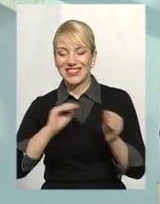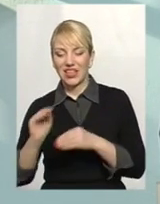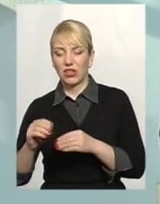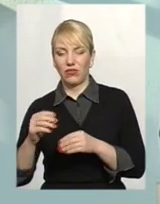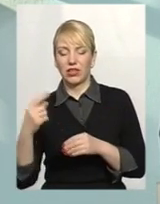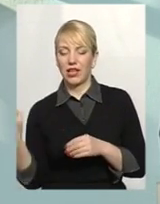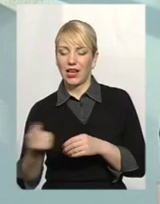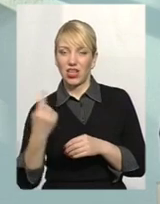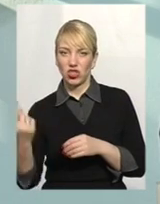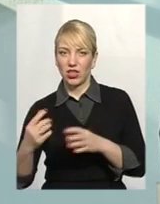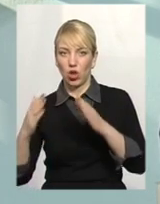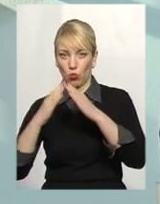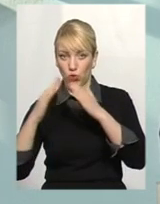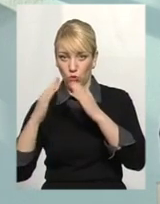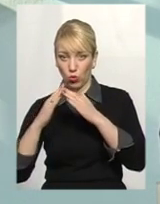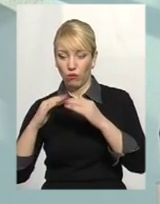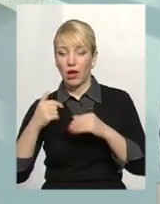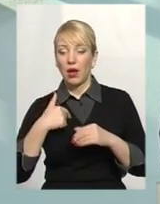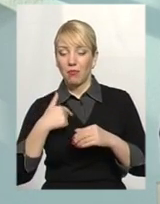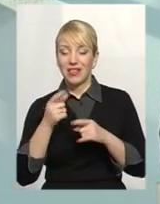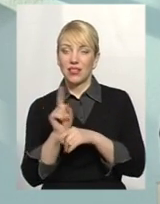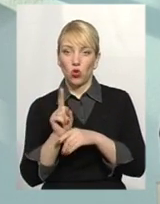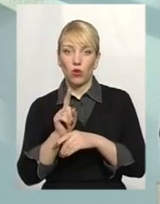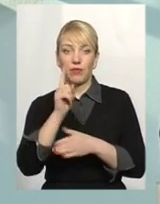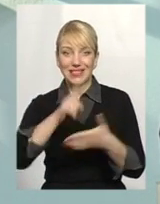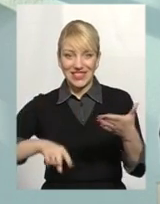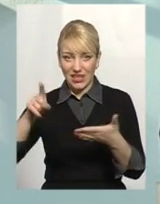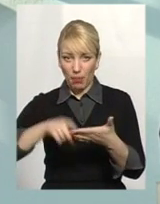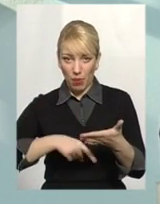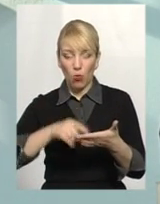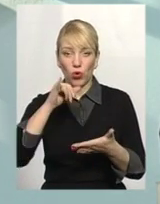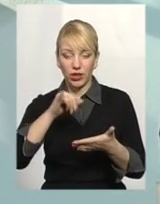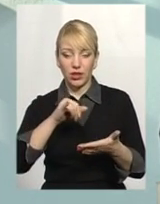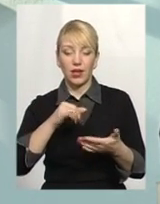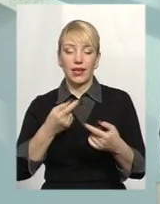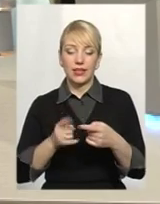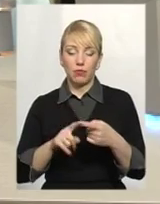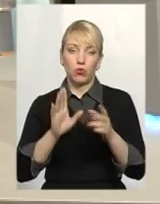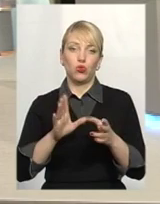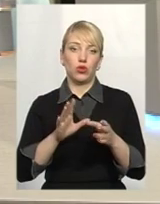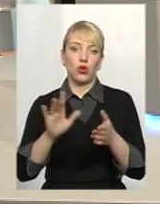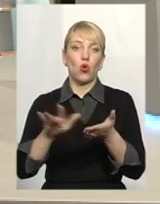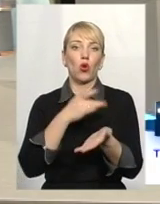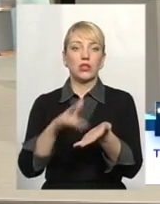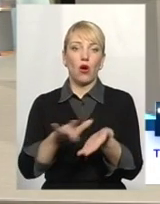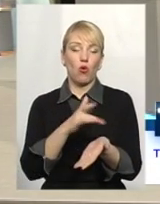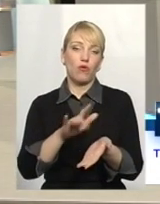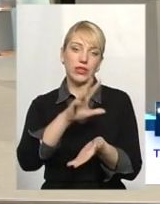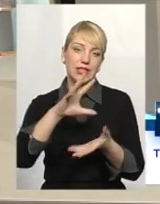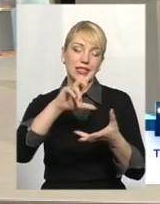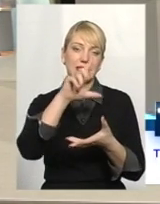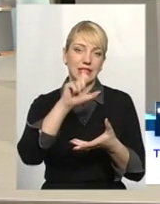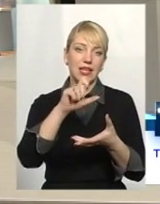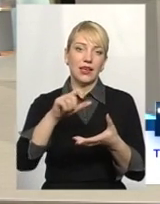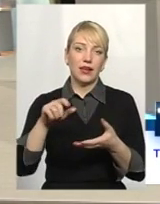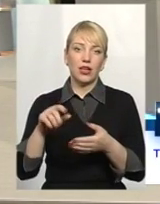норми знімаємо і всі розрахунки з даними споживачами будуть проводитися виключно по загальнобудинковому